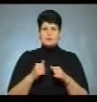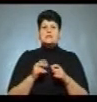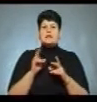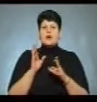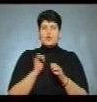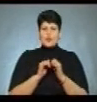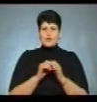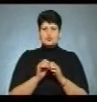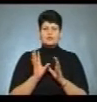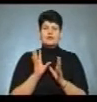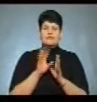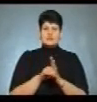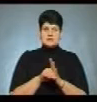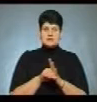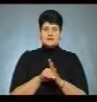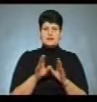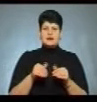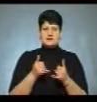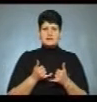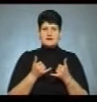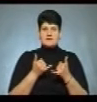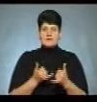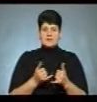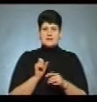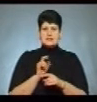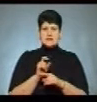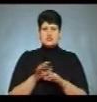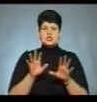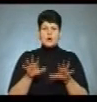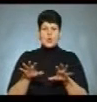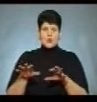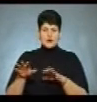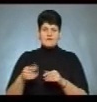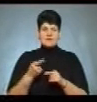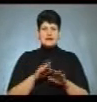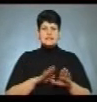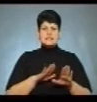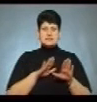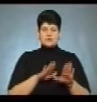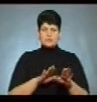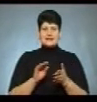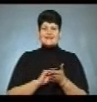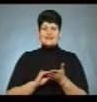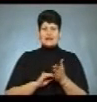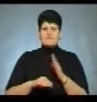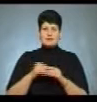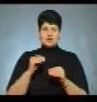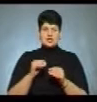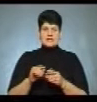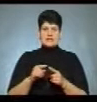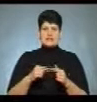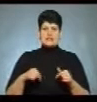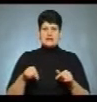відповідного подання. Встановивши переваги при призначенні голів, заступників та секретаря дільничних виборчих комісій